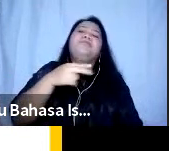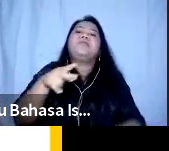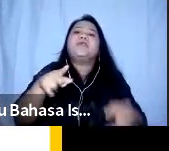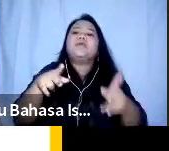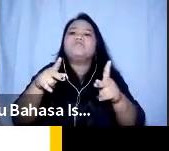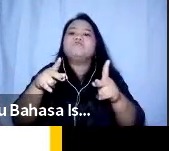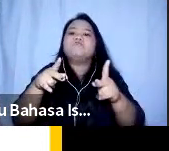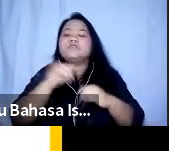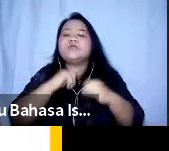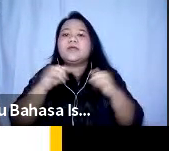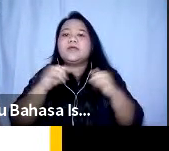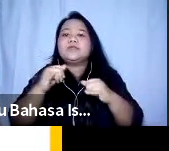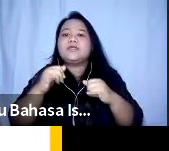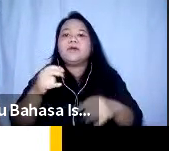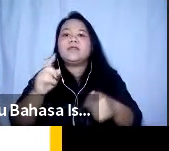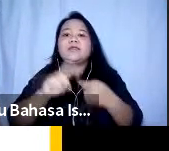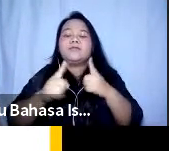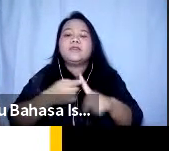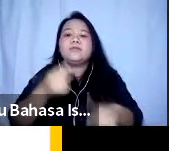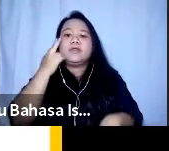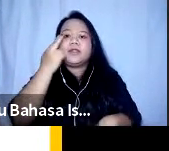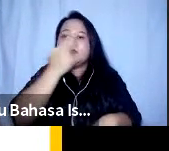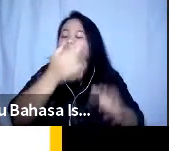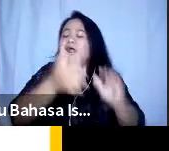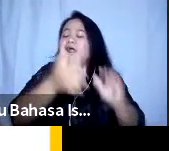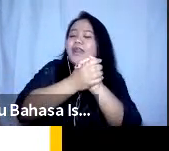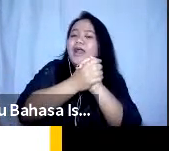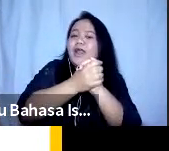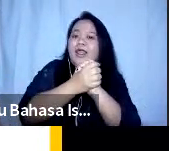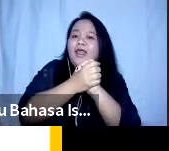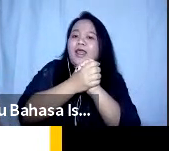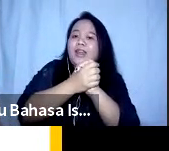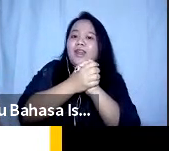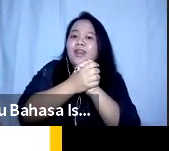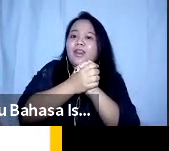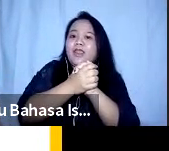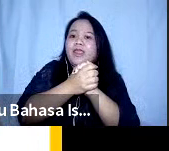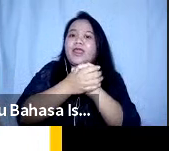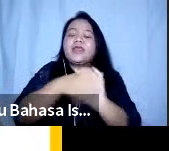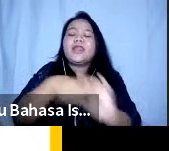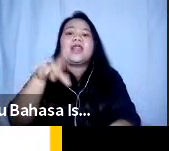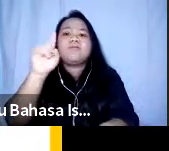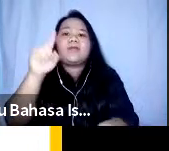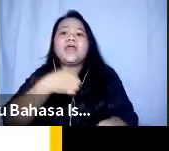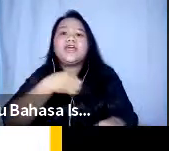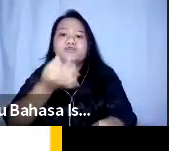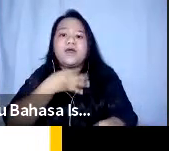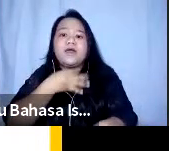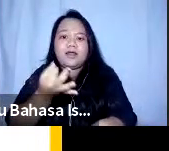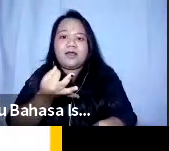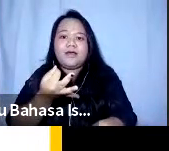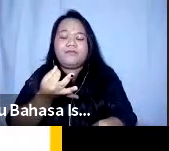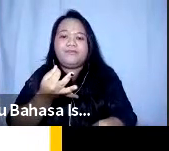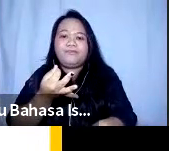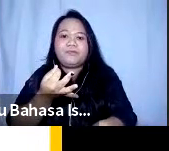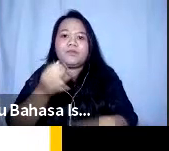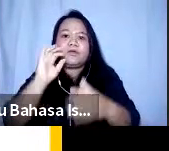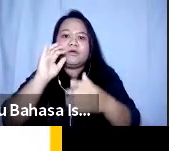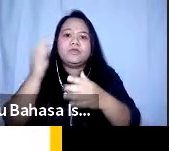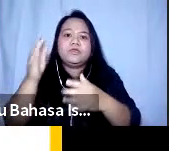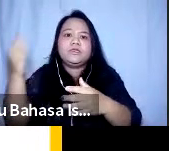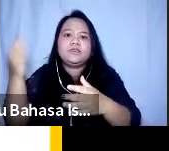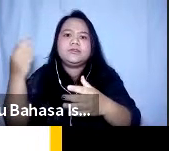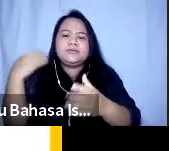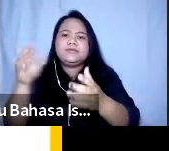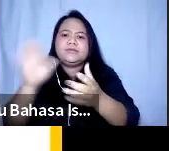mereka yang pertama kita kenalan ketika kita kenalan itu dengan suara kemudian kita sentuhkan punggung